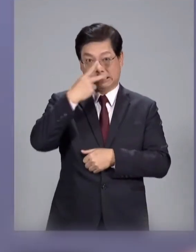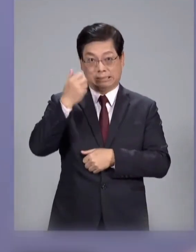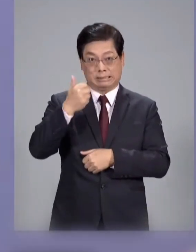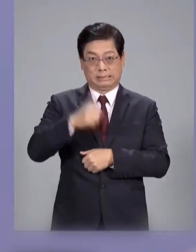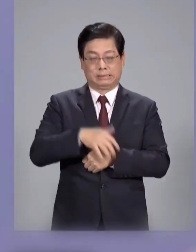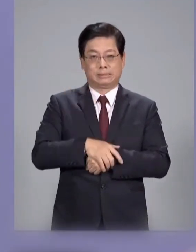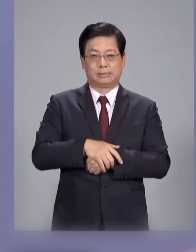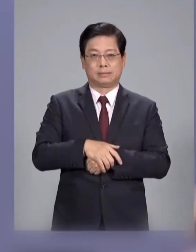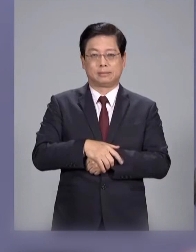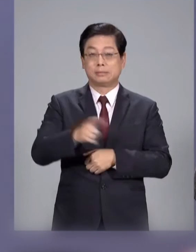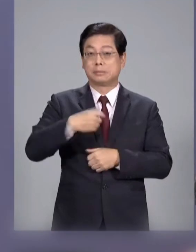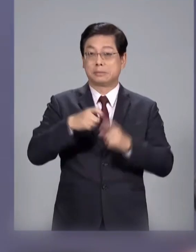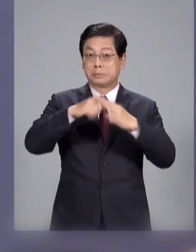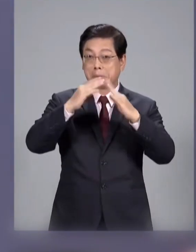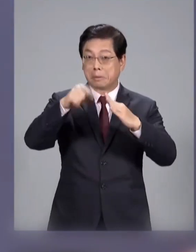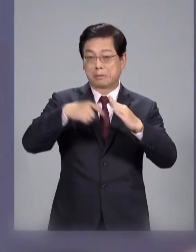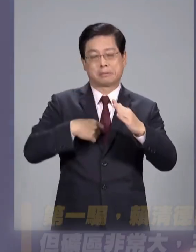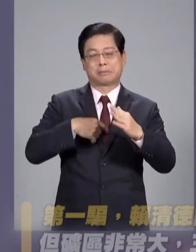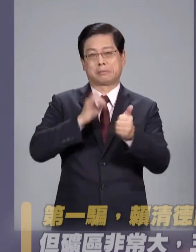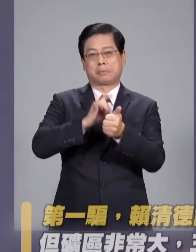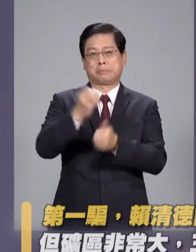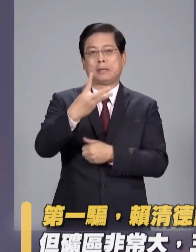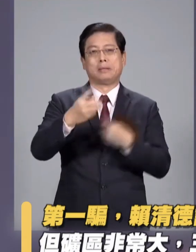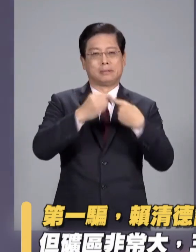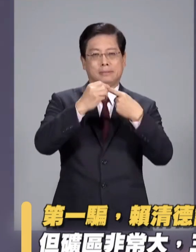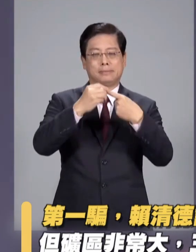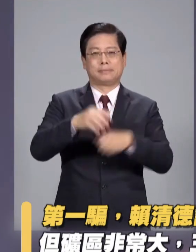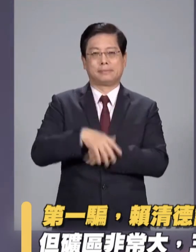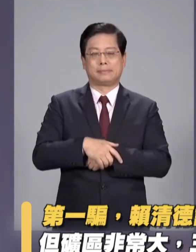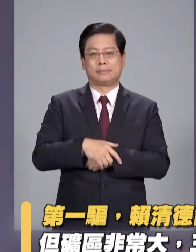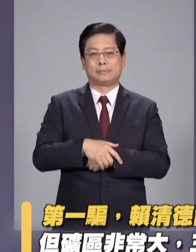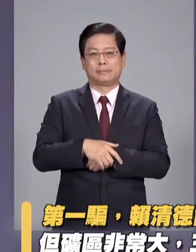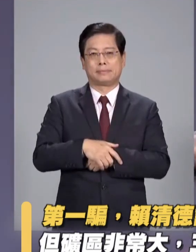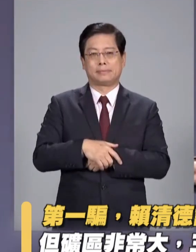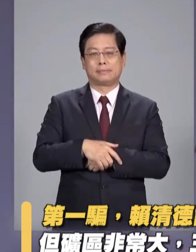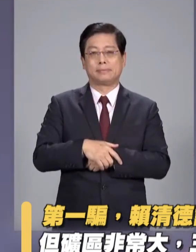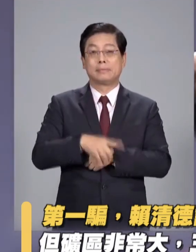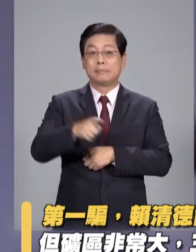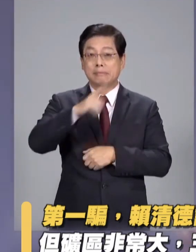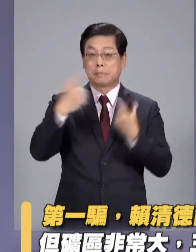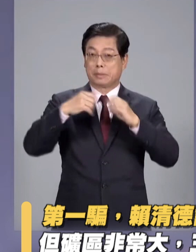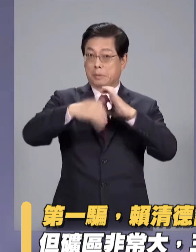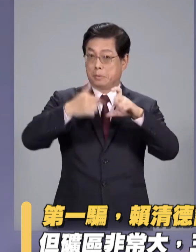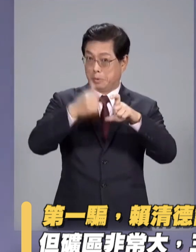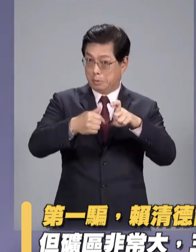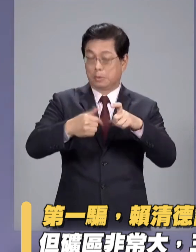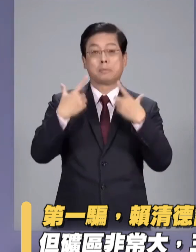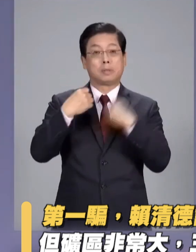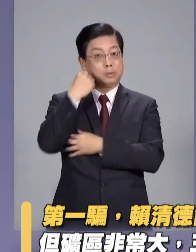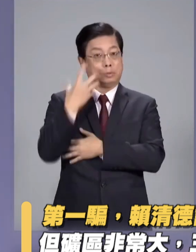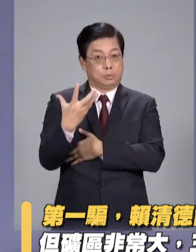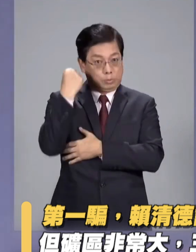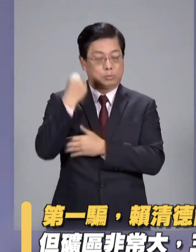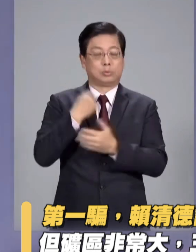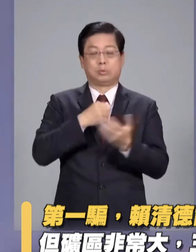公寮三大骗第一大骗他说矿区完成居住权